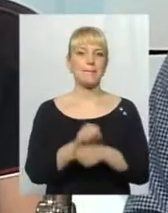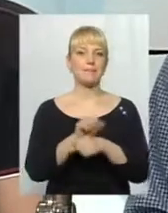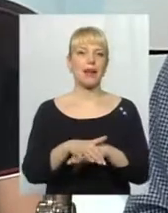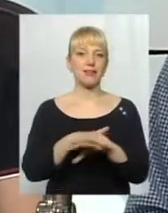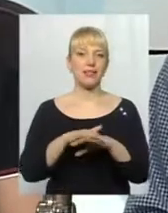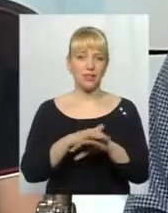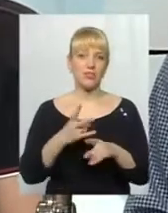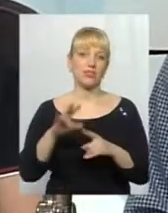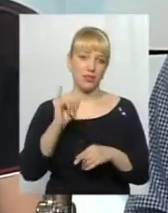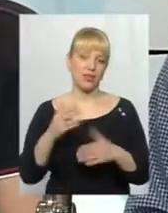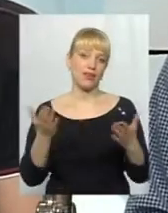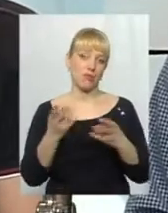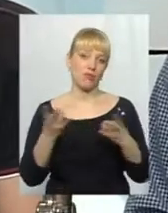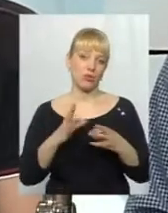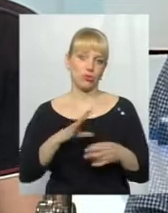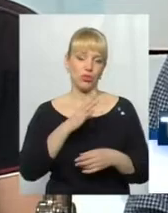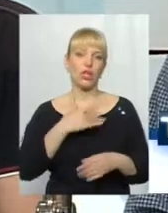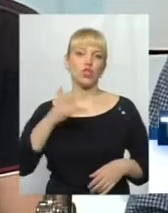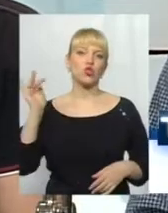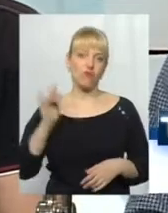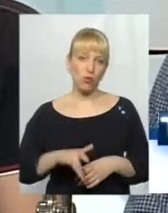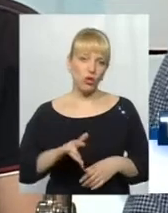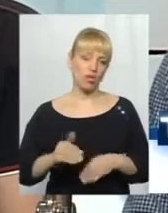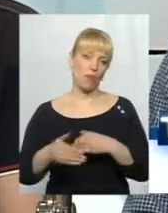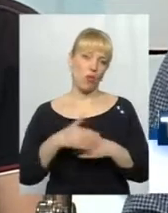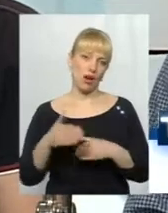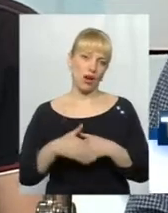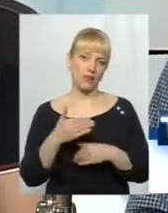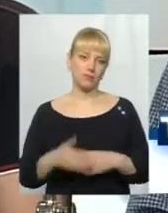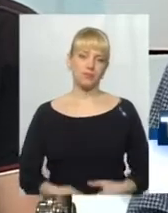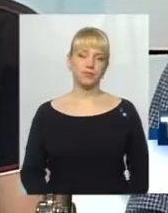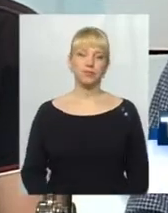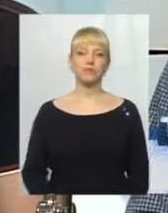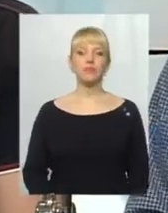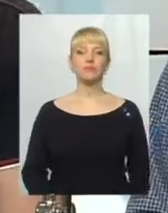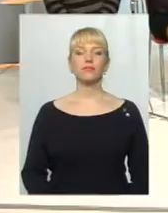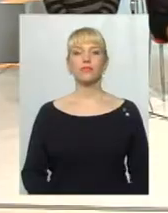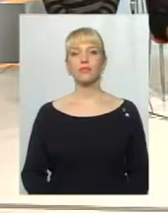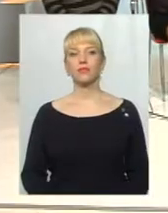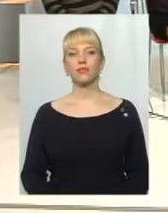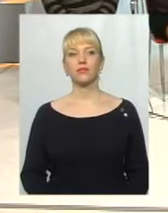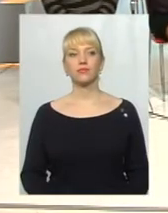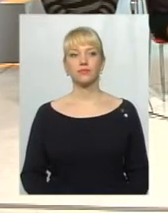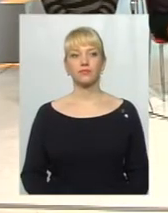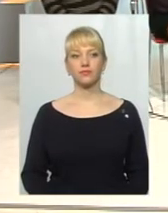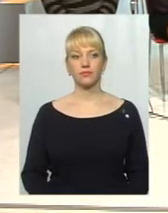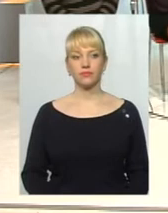і за це має бути найсуровіше покарання. Зрозуміла ваша позиція, пані Олексій, будь ласка,